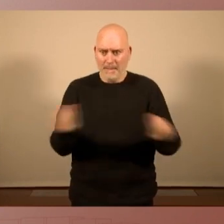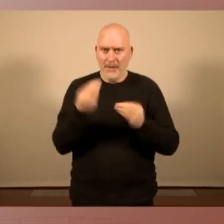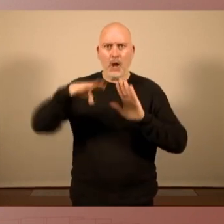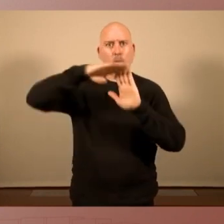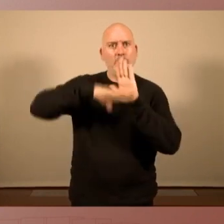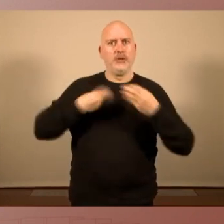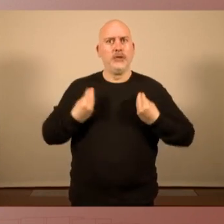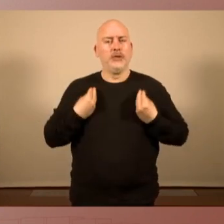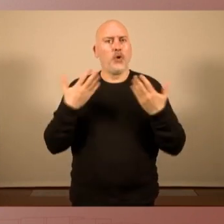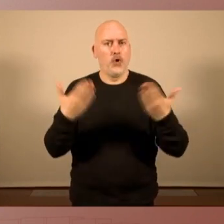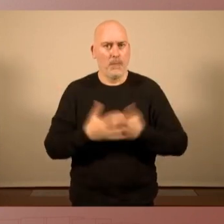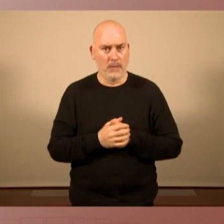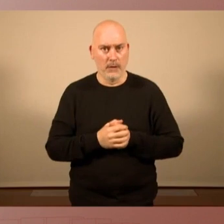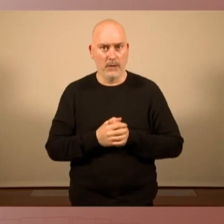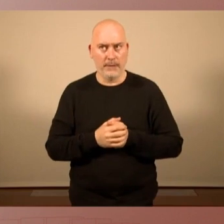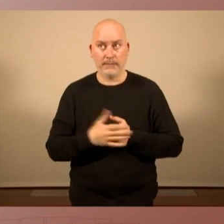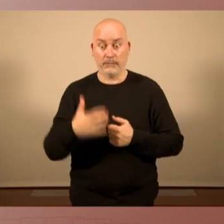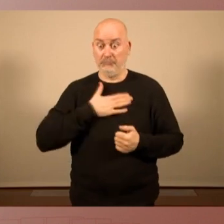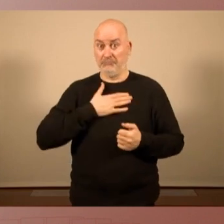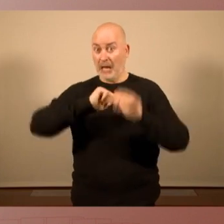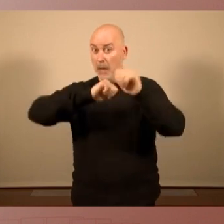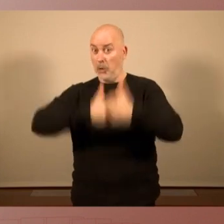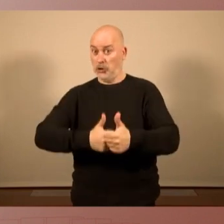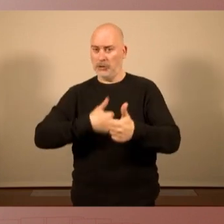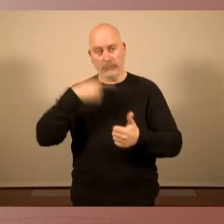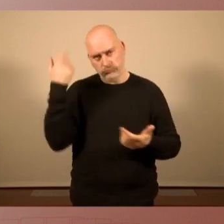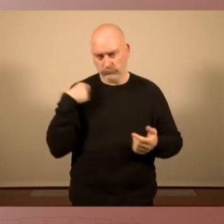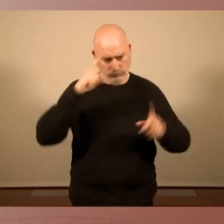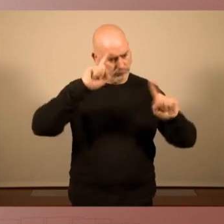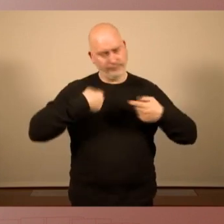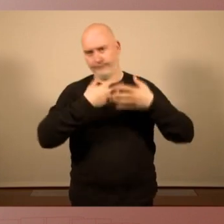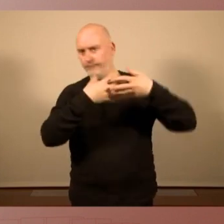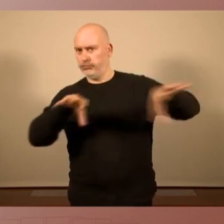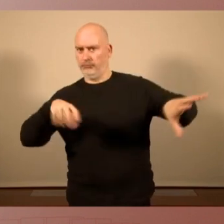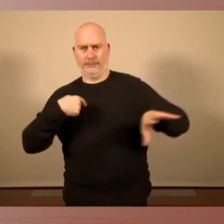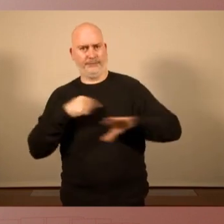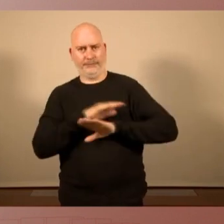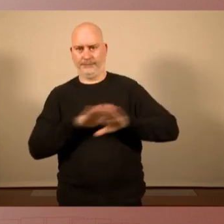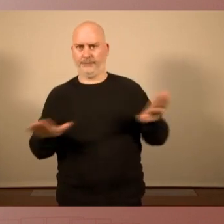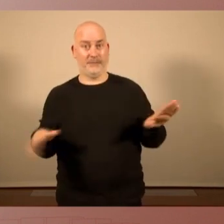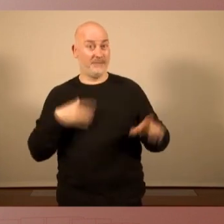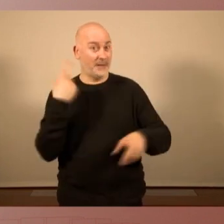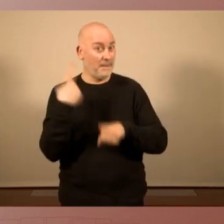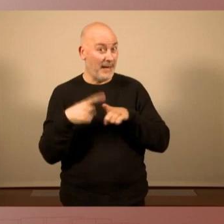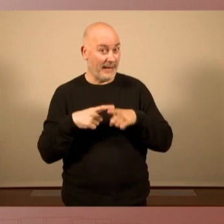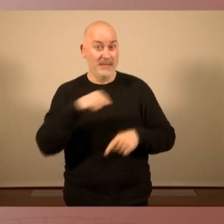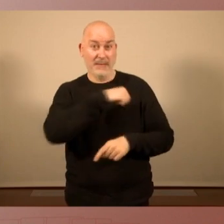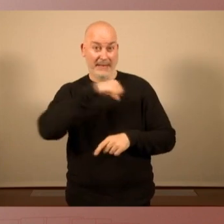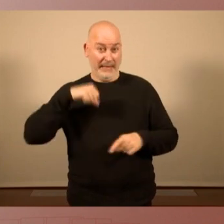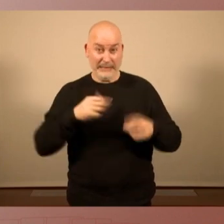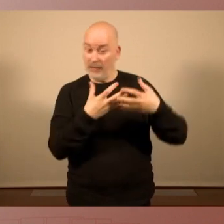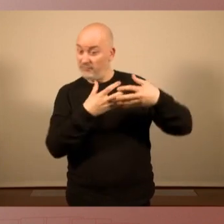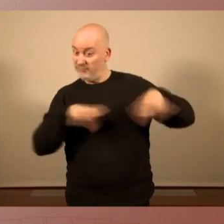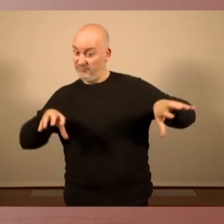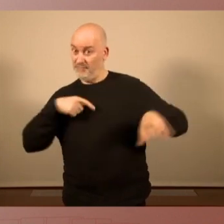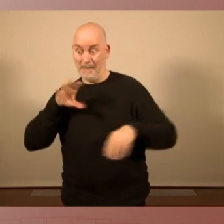nostra aposta passa per exercir l'autodeterminació perquè entenem que només a partir de la independència del